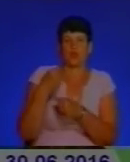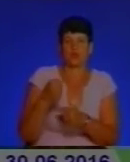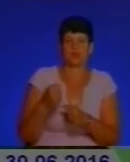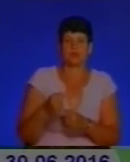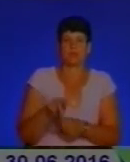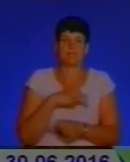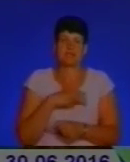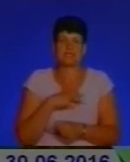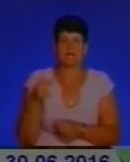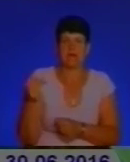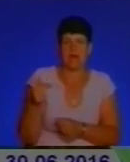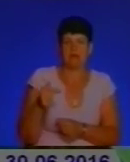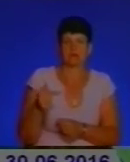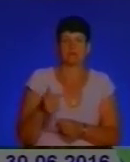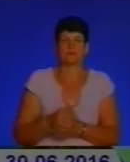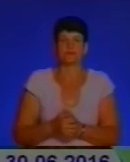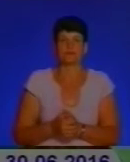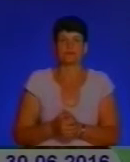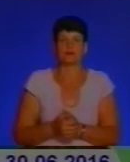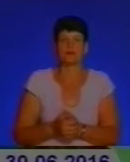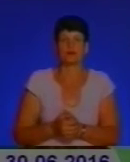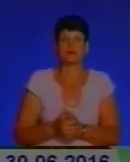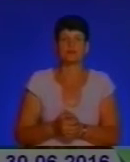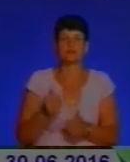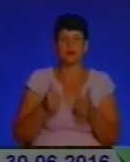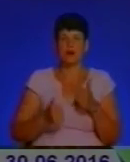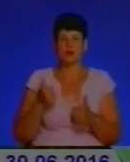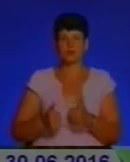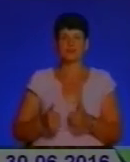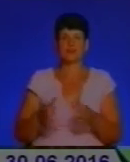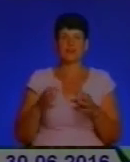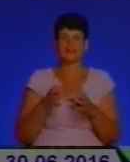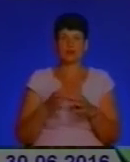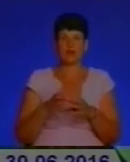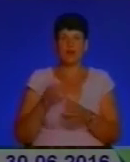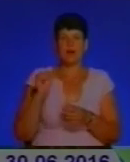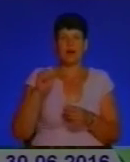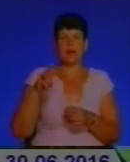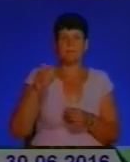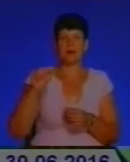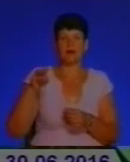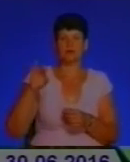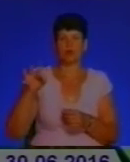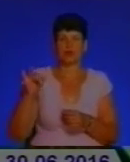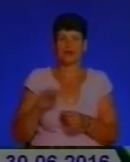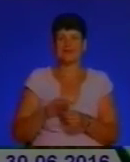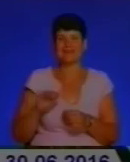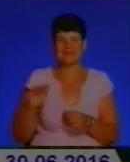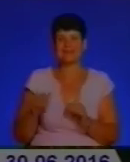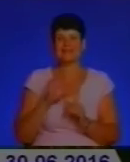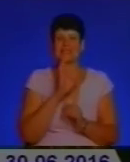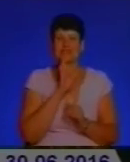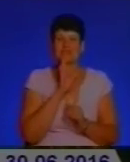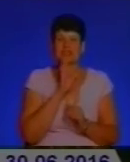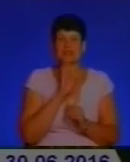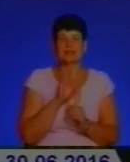грамоти. Велосипедисти змагаються в категоріях аматори, діти, дівчата і так звана